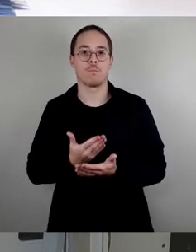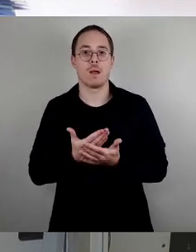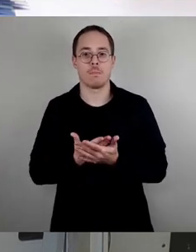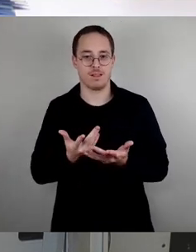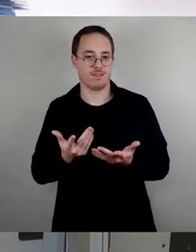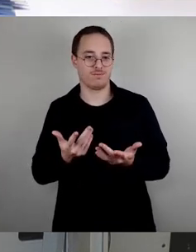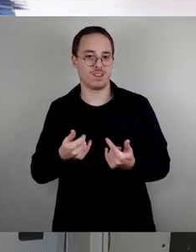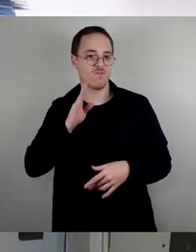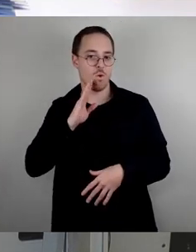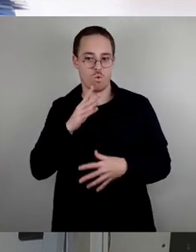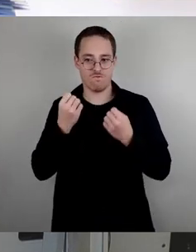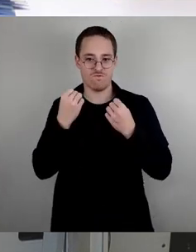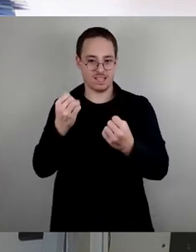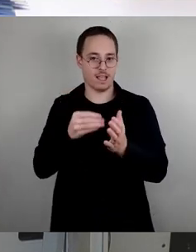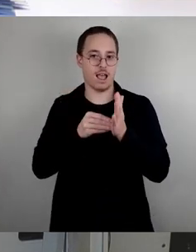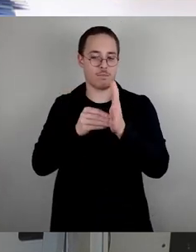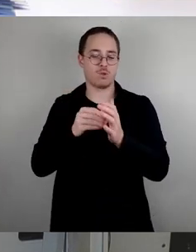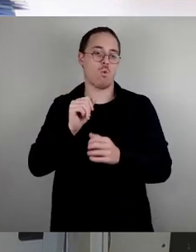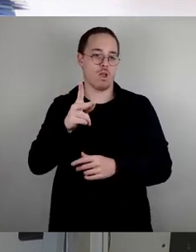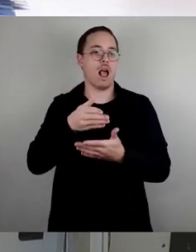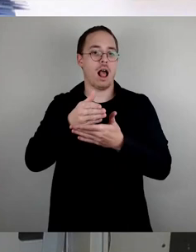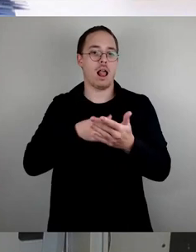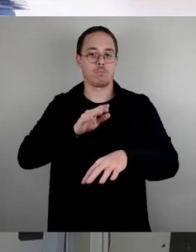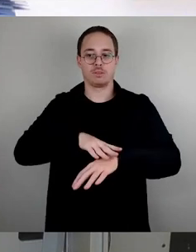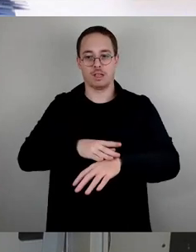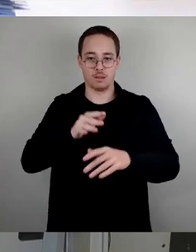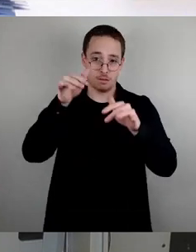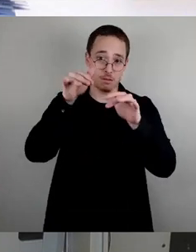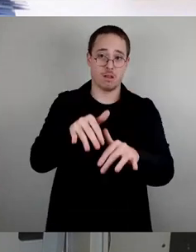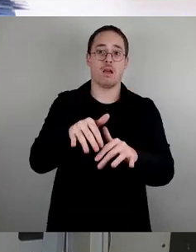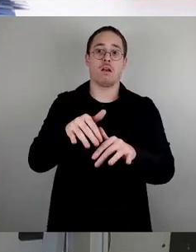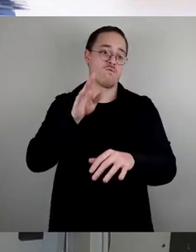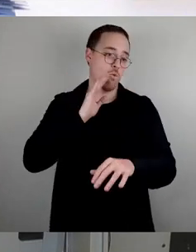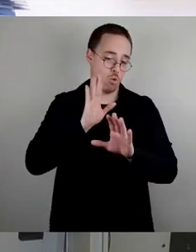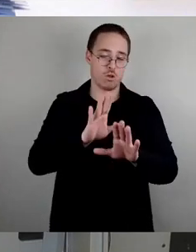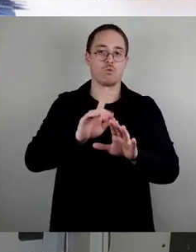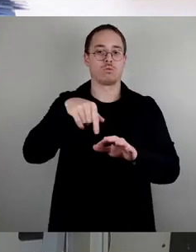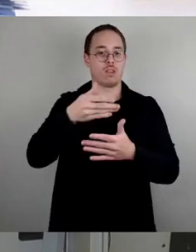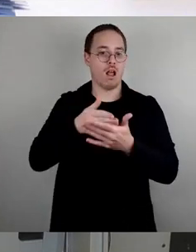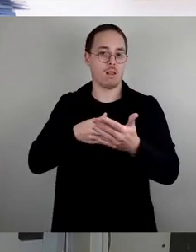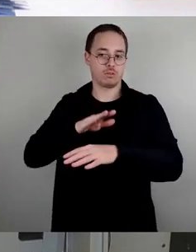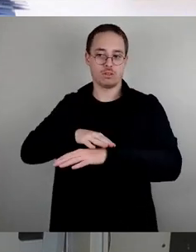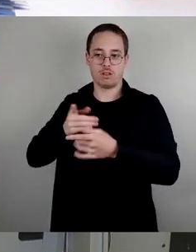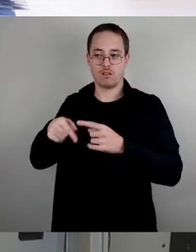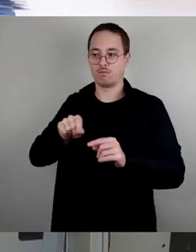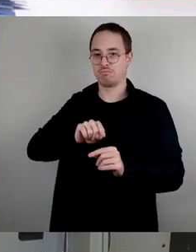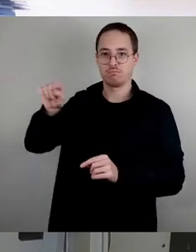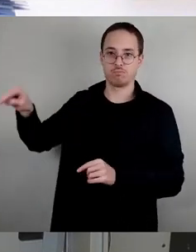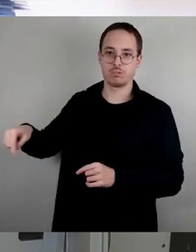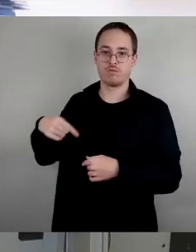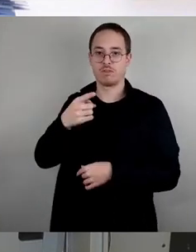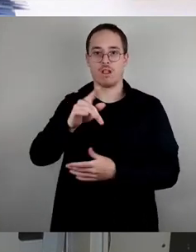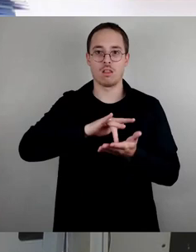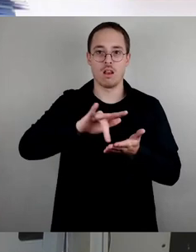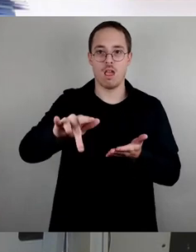Zeit leer steht. Mit dem Antrag der SPD wird der Stadt de facto Wohnraum entzogen. Da Lücken in der Nutzung nicht mehr gefüllt werden.